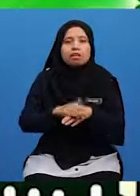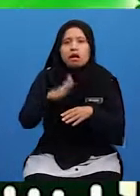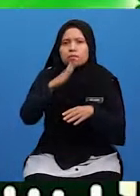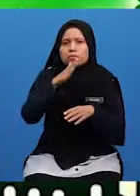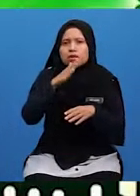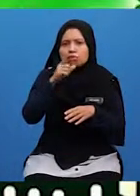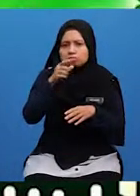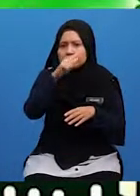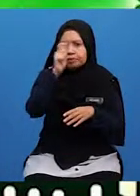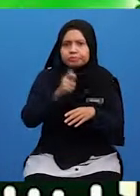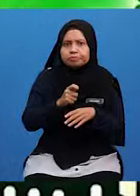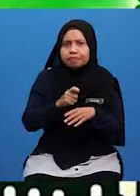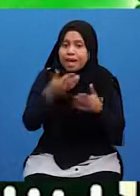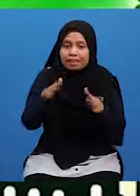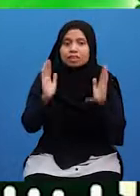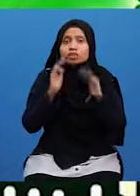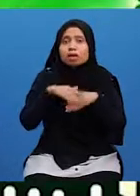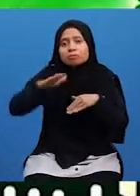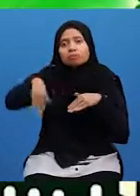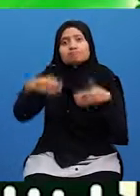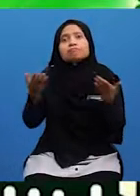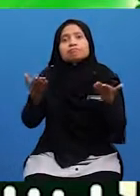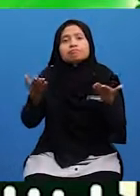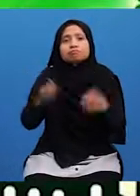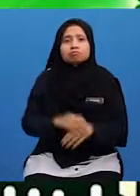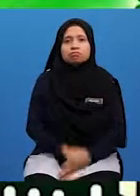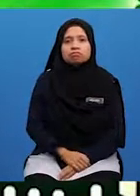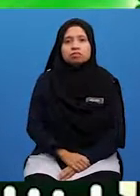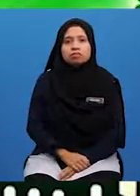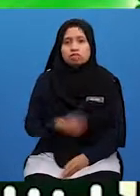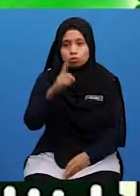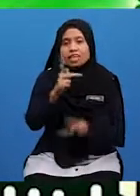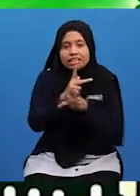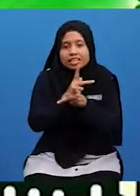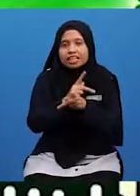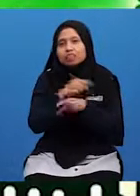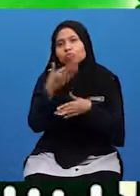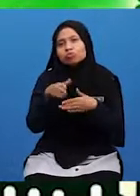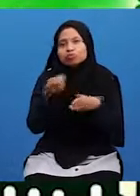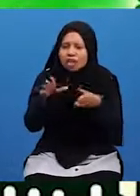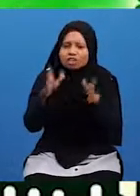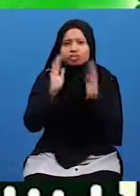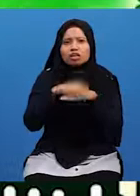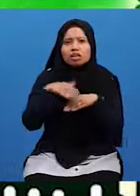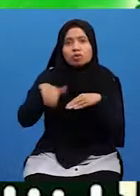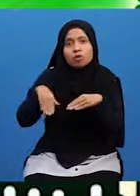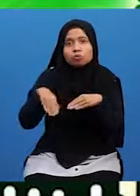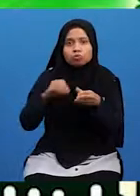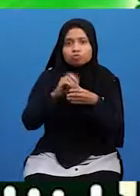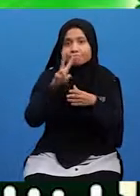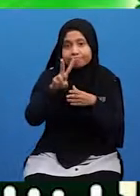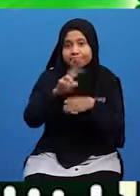kamu bertanya Dah solat ke belum? Sekali Dah solat ke belum? Dua kali